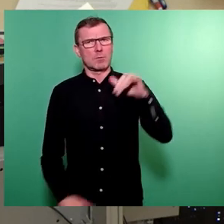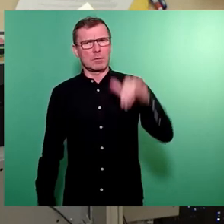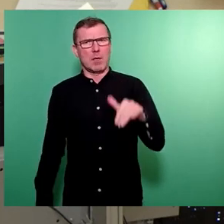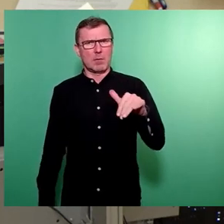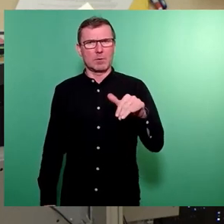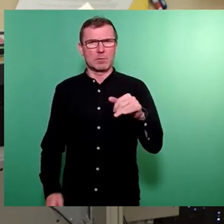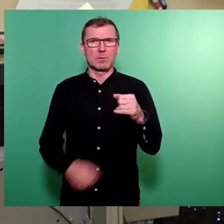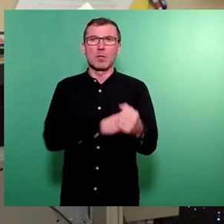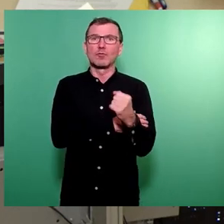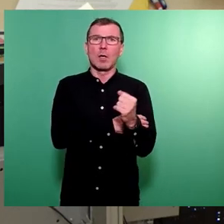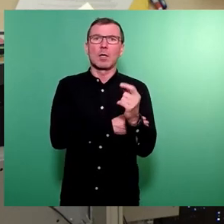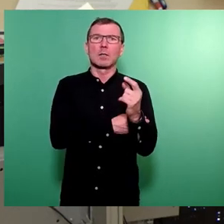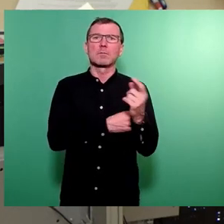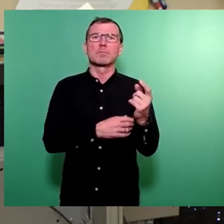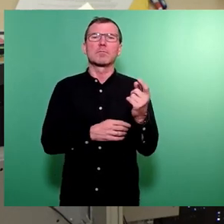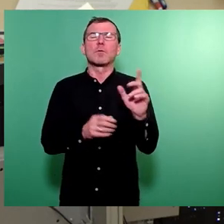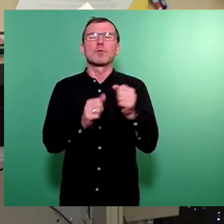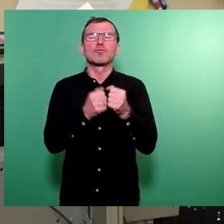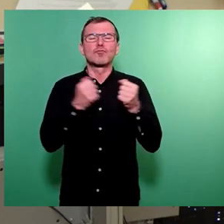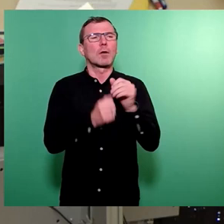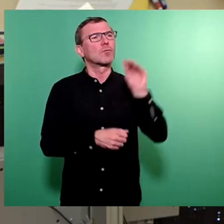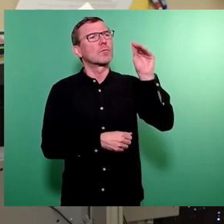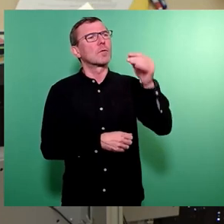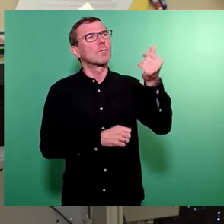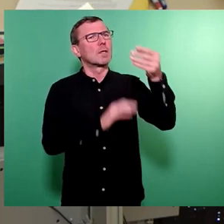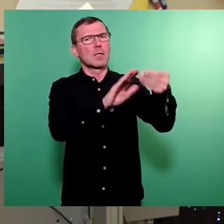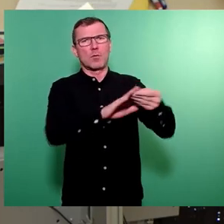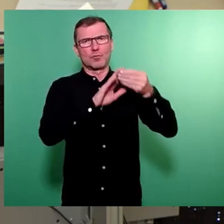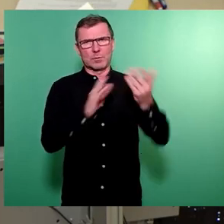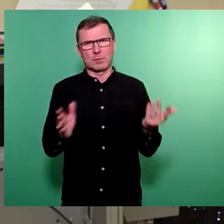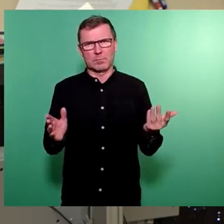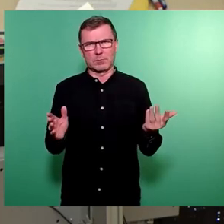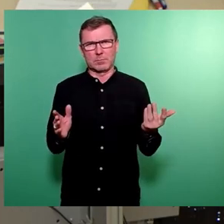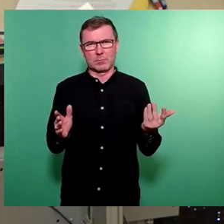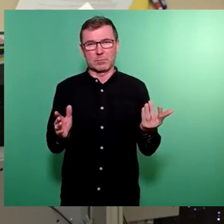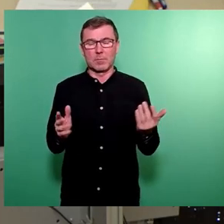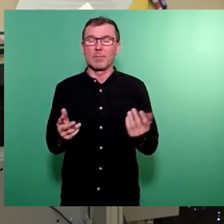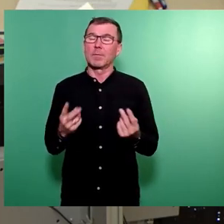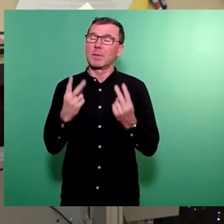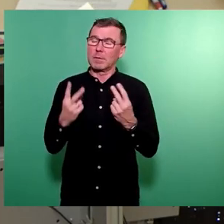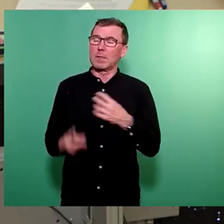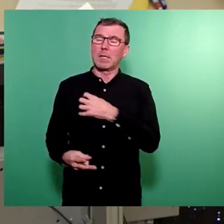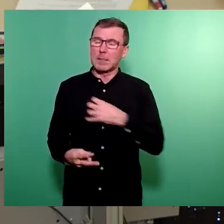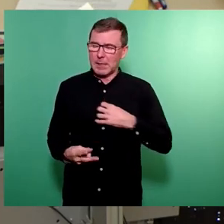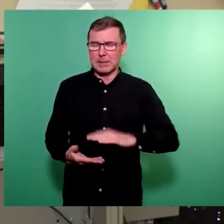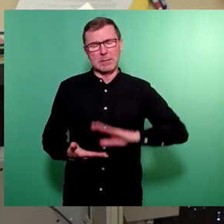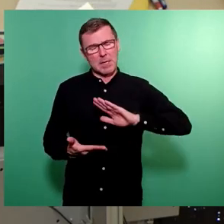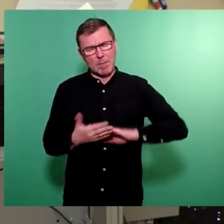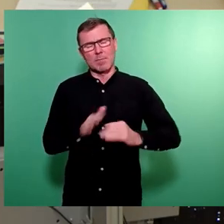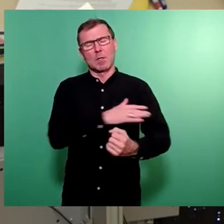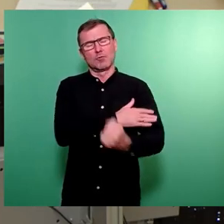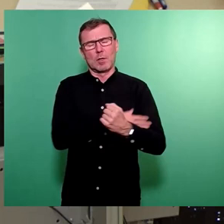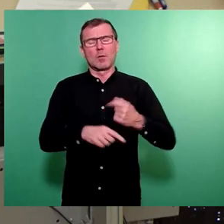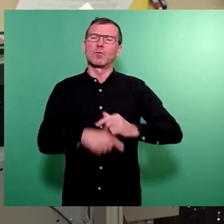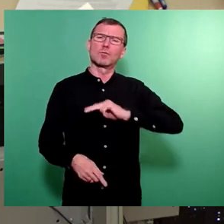Staat rufen, nach finanziellen Hilfen und genau deshalb ist es wichtig. Dresden bleibt eine starke und soziale Stadt.